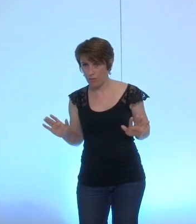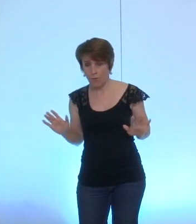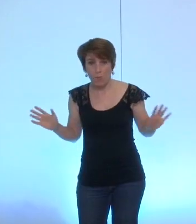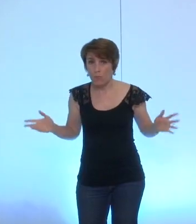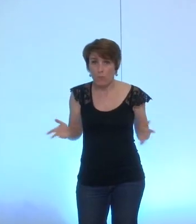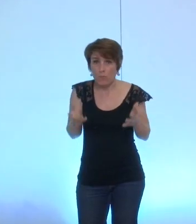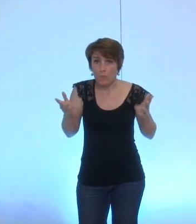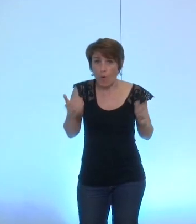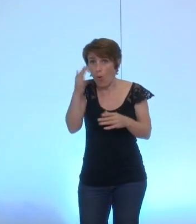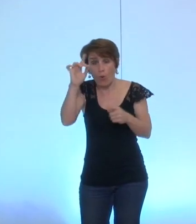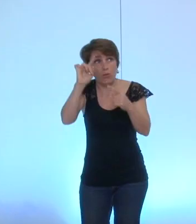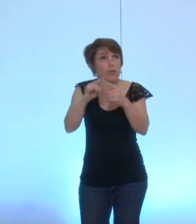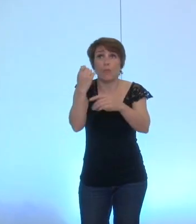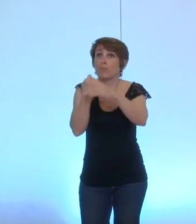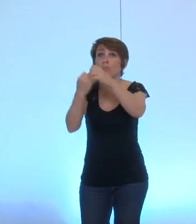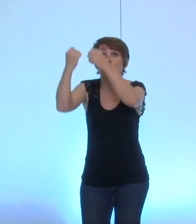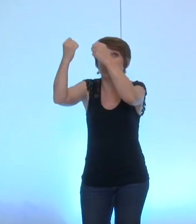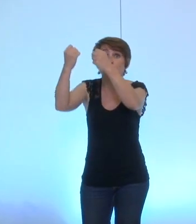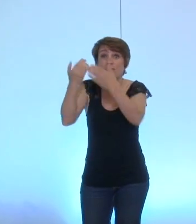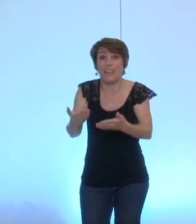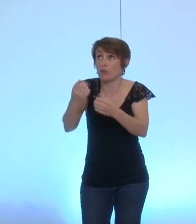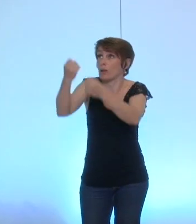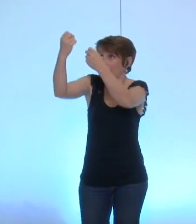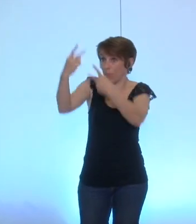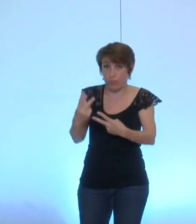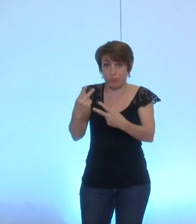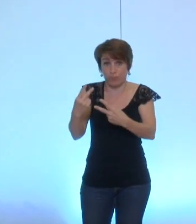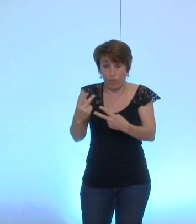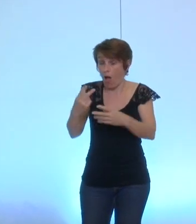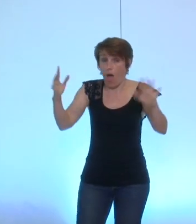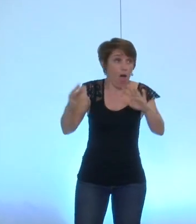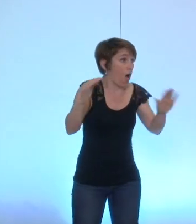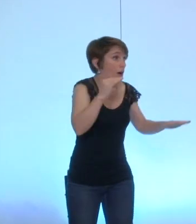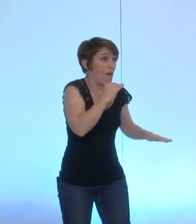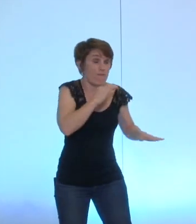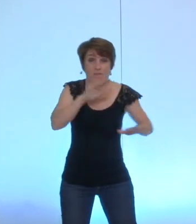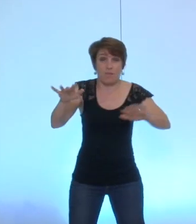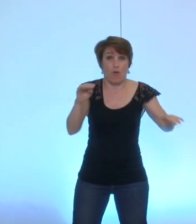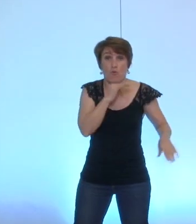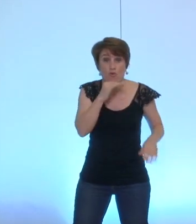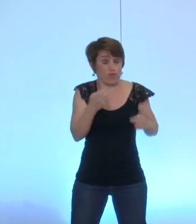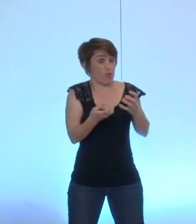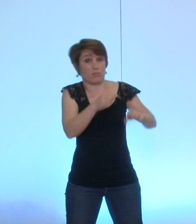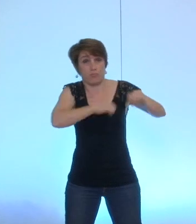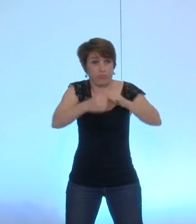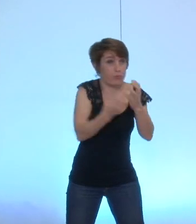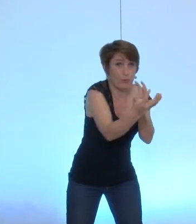d'un thème d'actualité qui nous tombe dessus entre deux conseils municipaux et qu'il faille en faire un entre deux